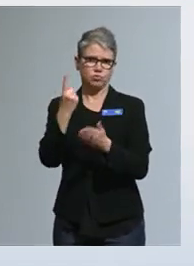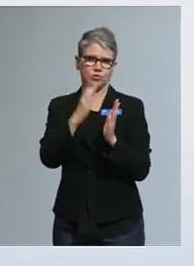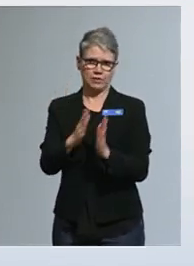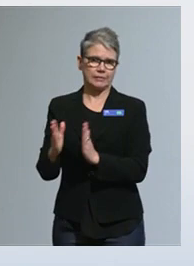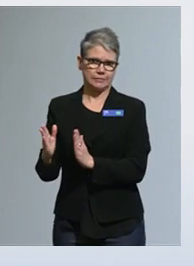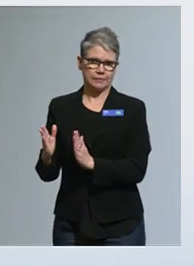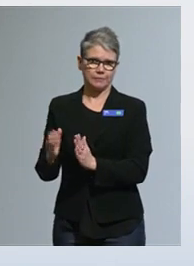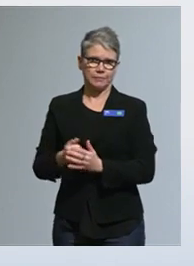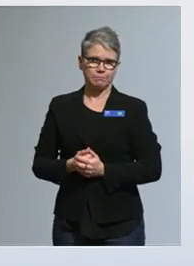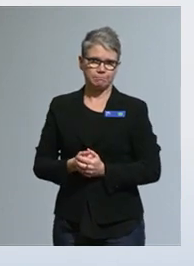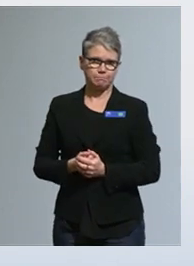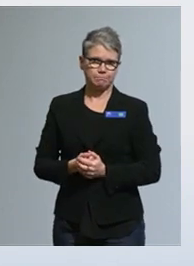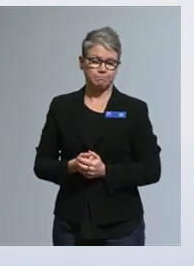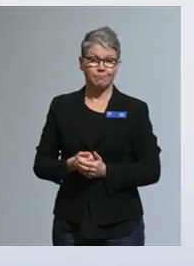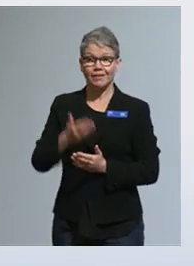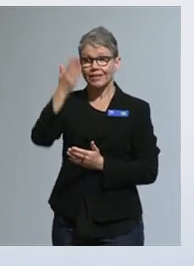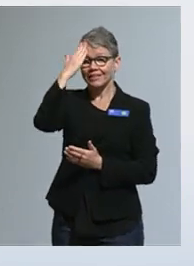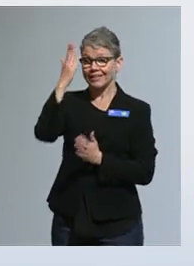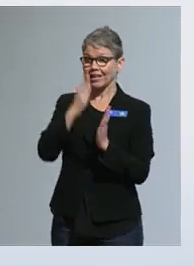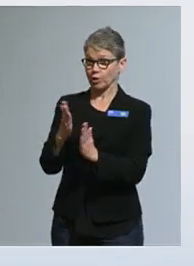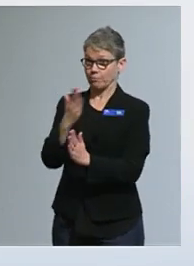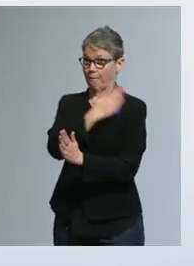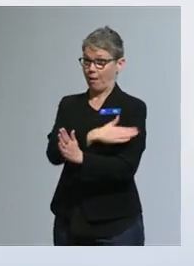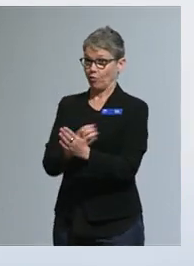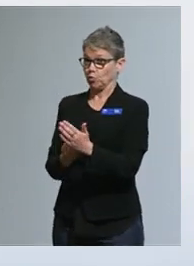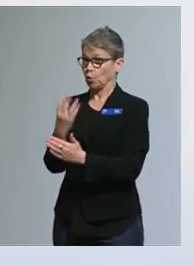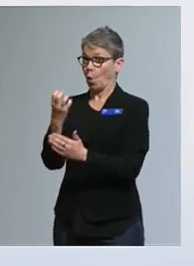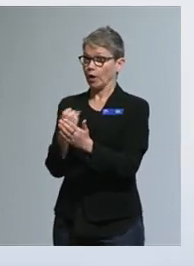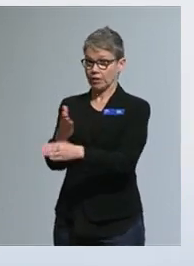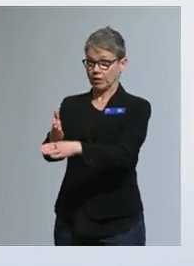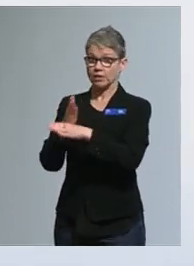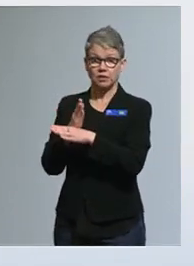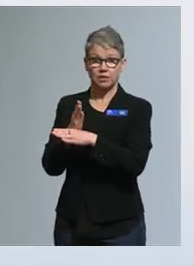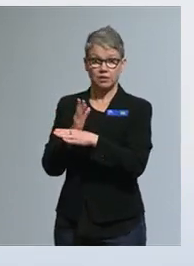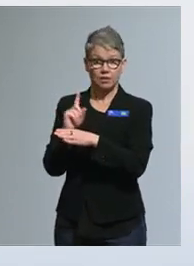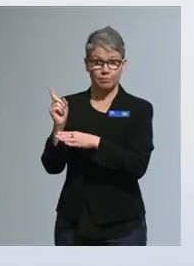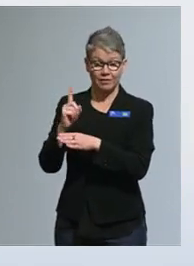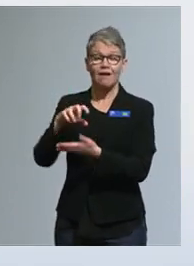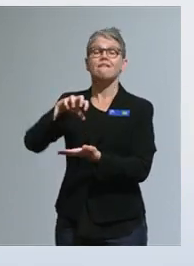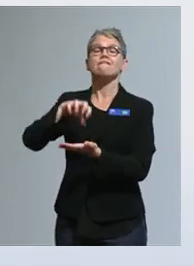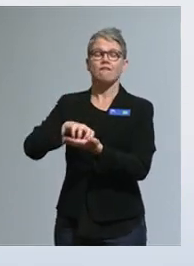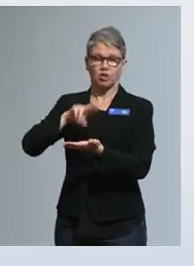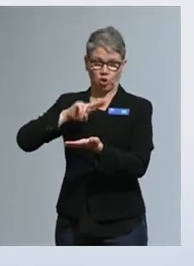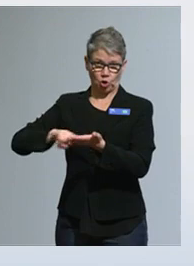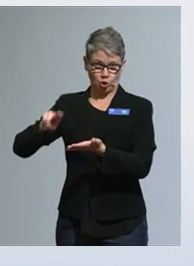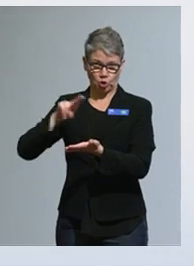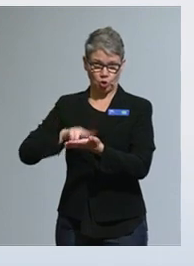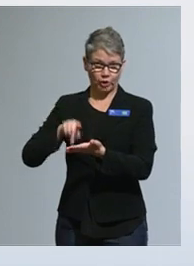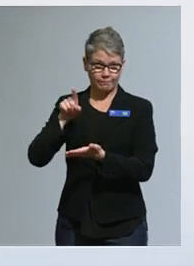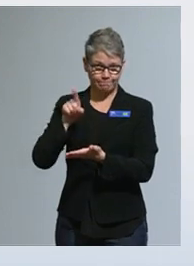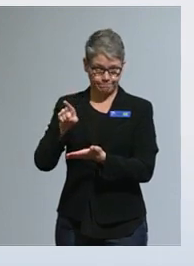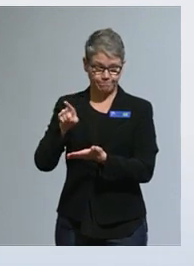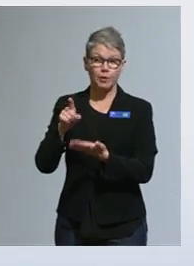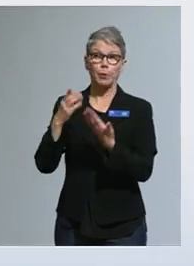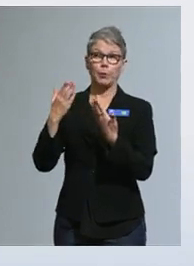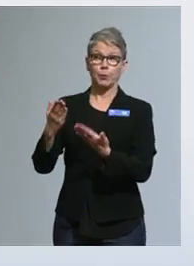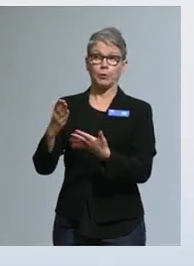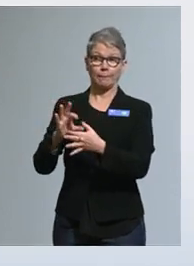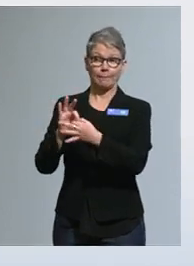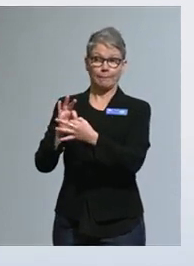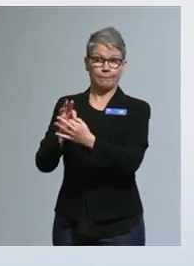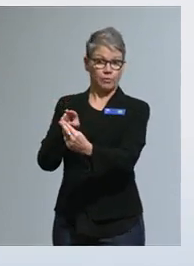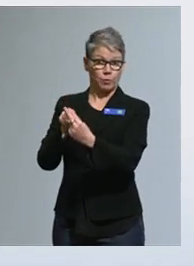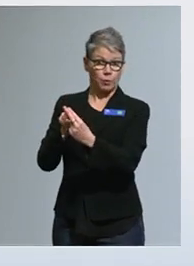Näiden tietojärjestelmäpalvelujen tuottajaksi tulee Valtiokonttori, joka on jo nyt kiintiästi